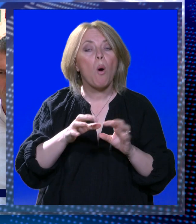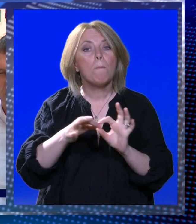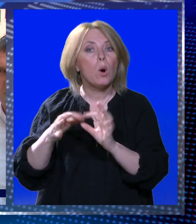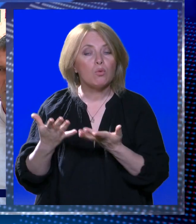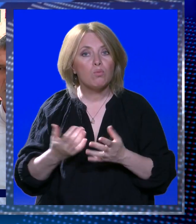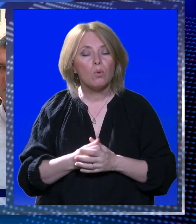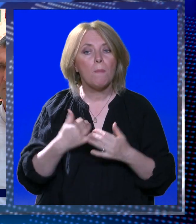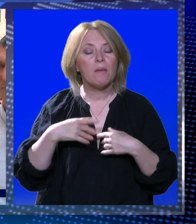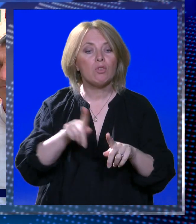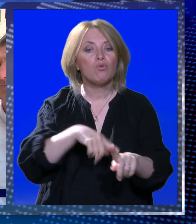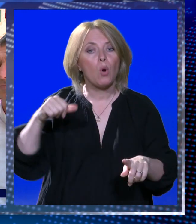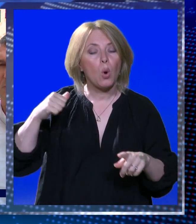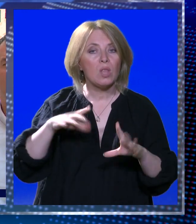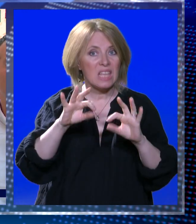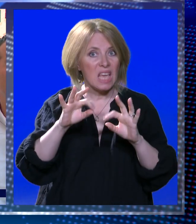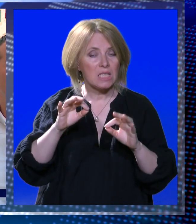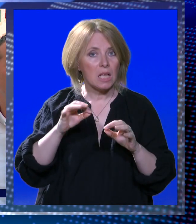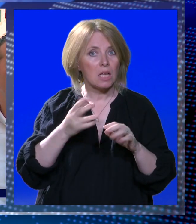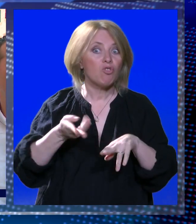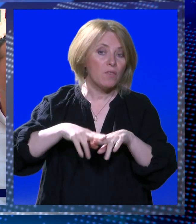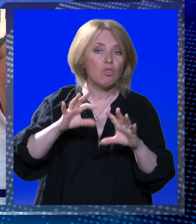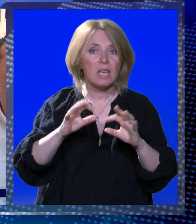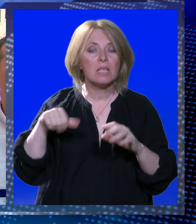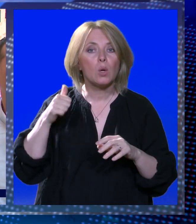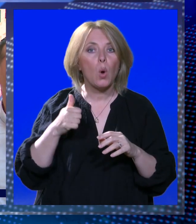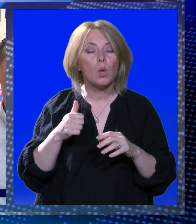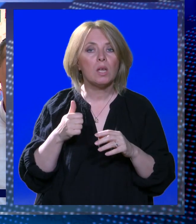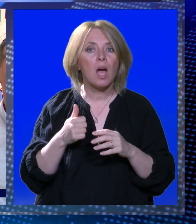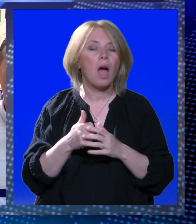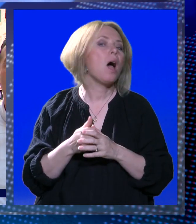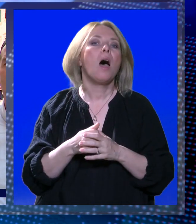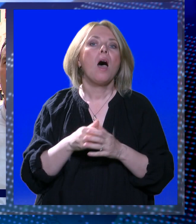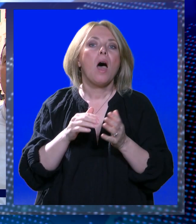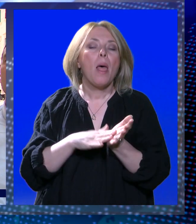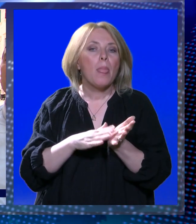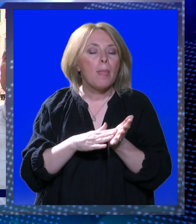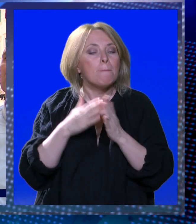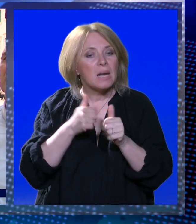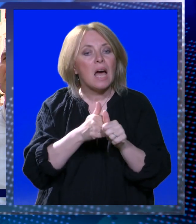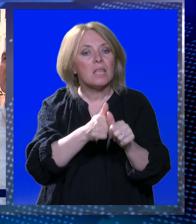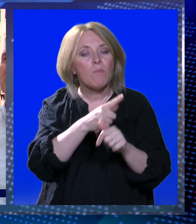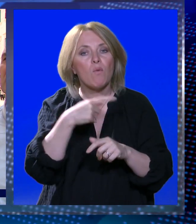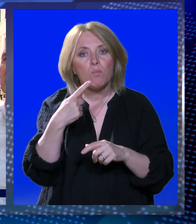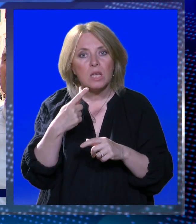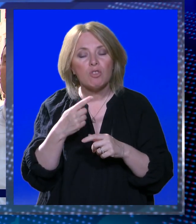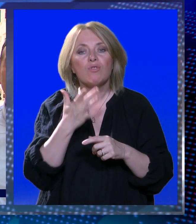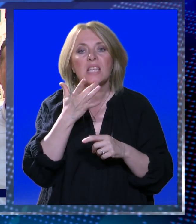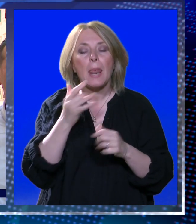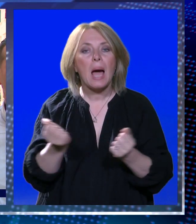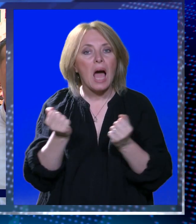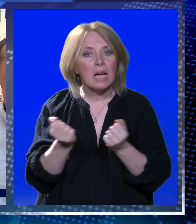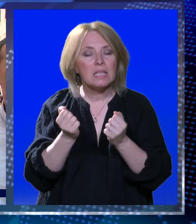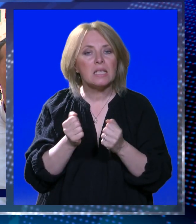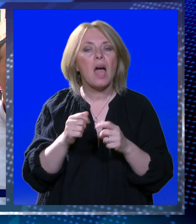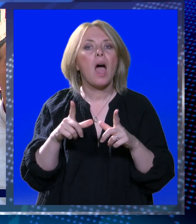već godinama više od desetljeća posvećeno i temeljito pratim ovu priču. Zelena